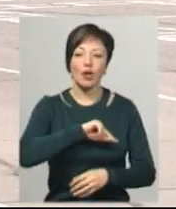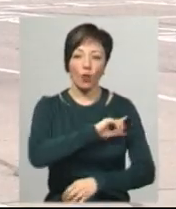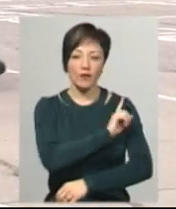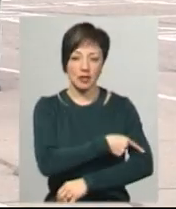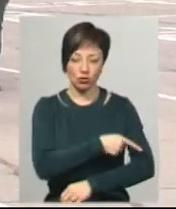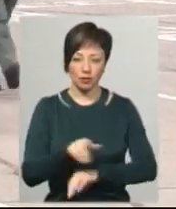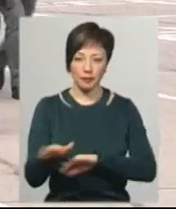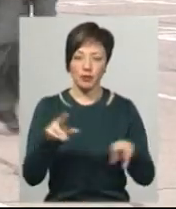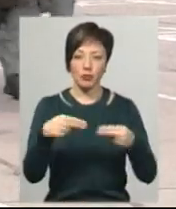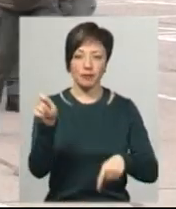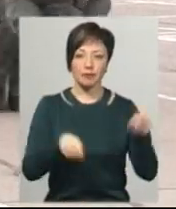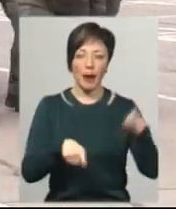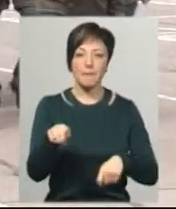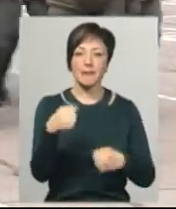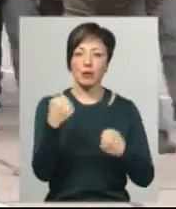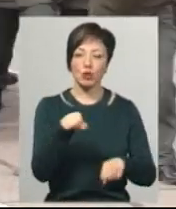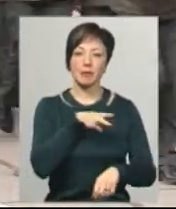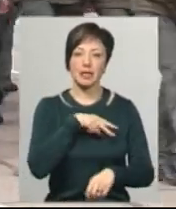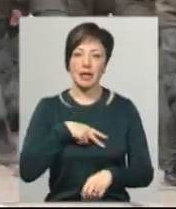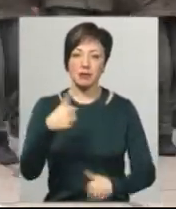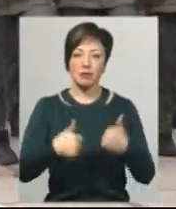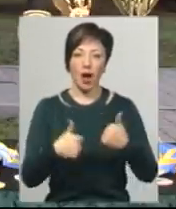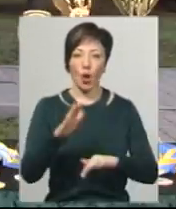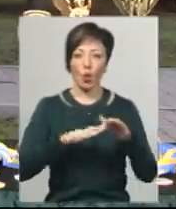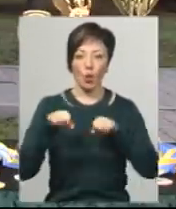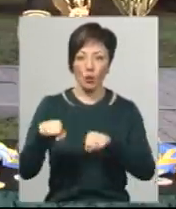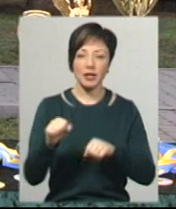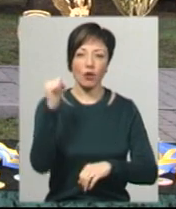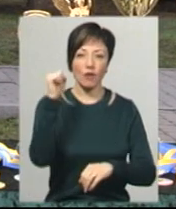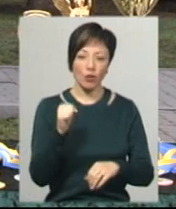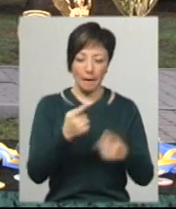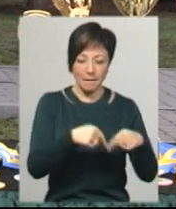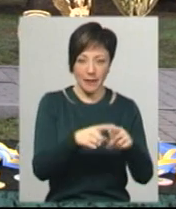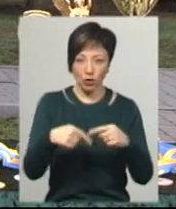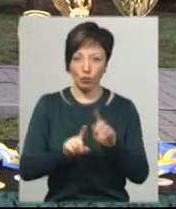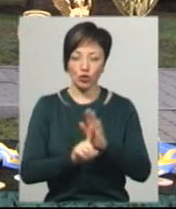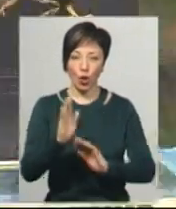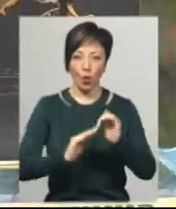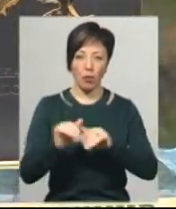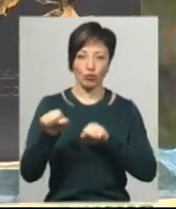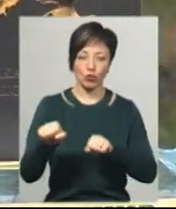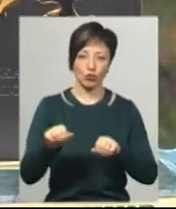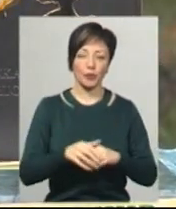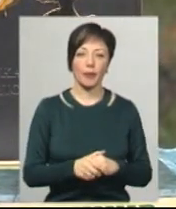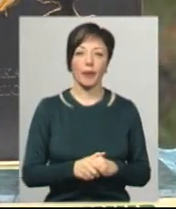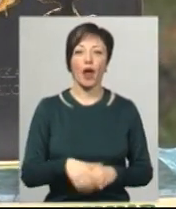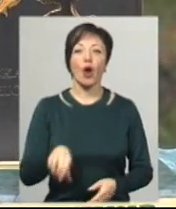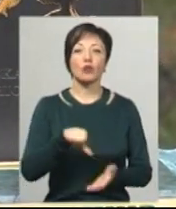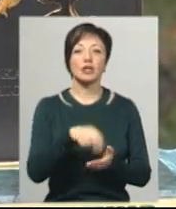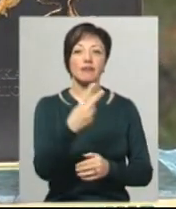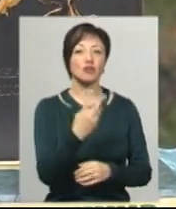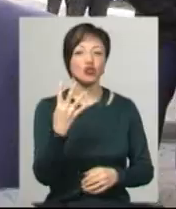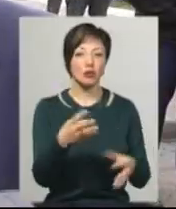чемпіонат прибули переможці та призери змагань з рукопашу і герівого спорту в підрозділах. Почався чемпіонат з рукопашного бою. Участвують